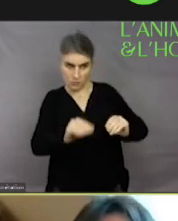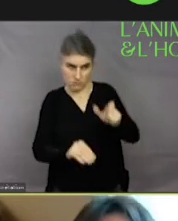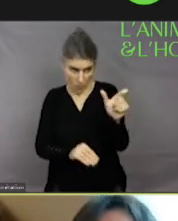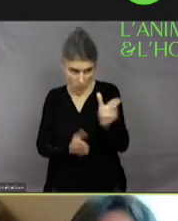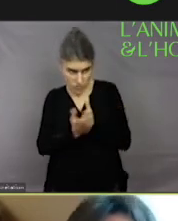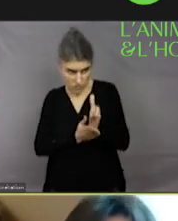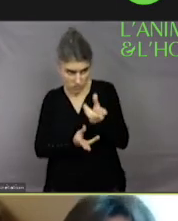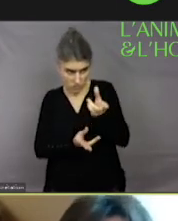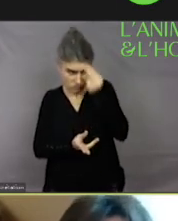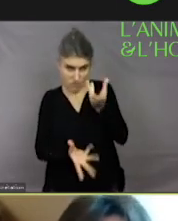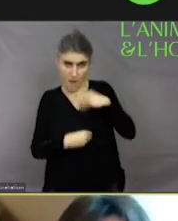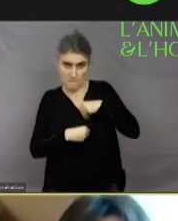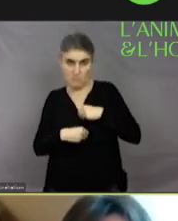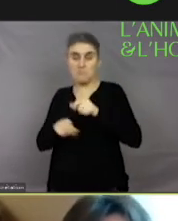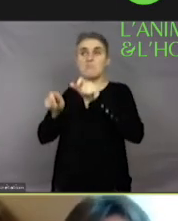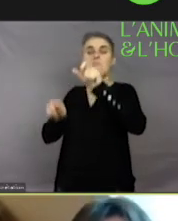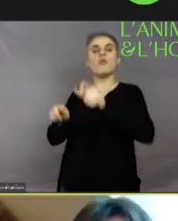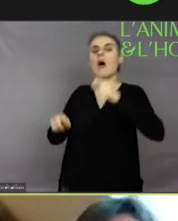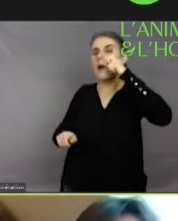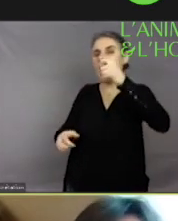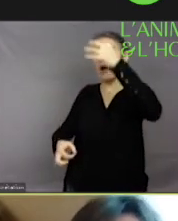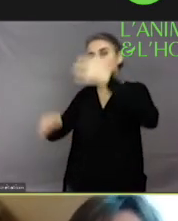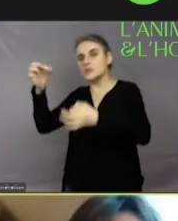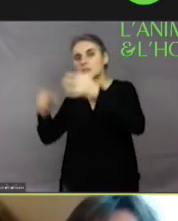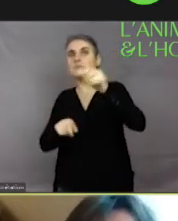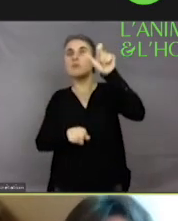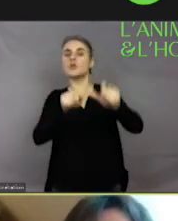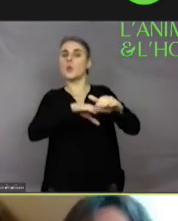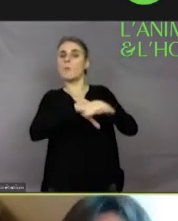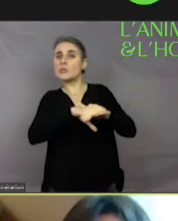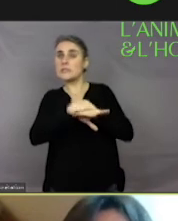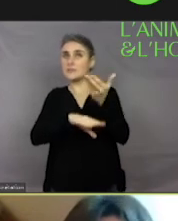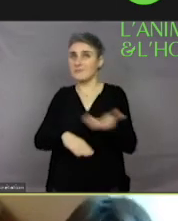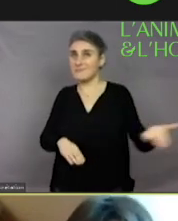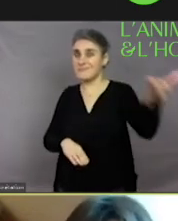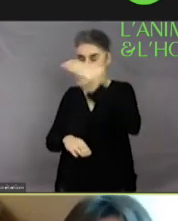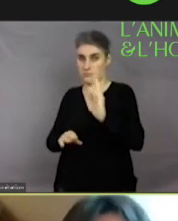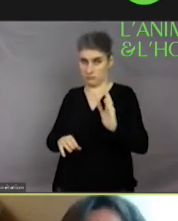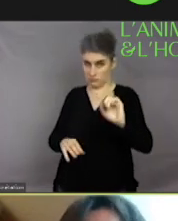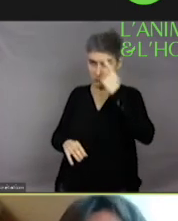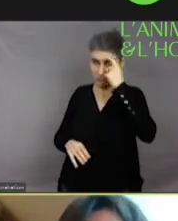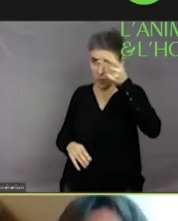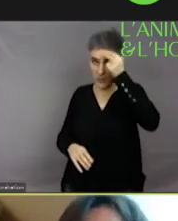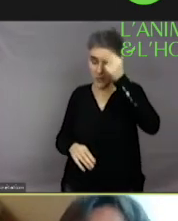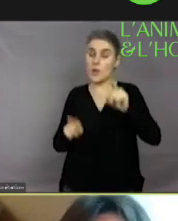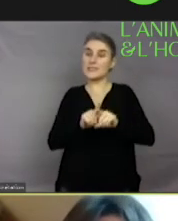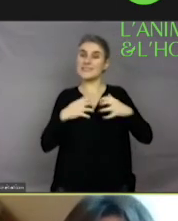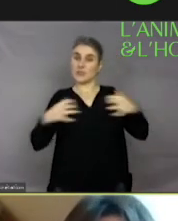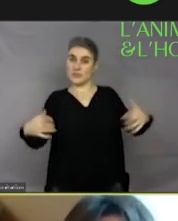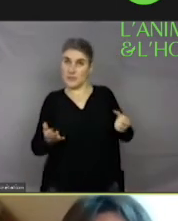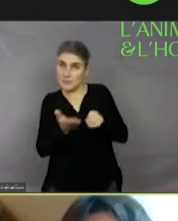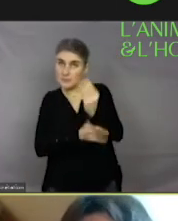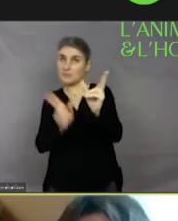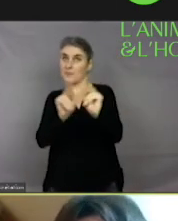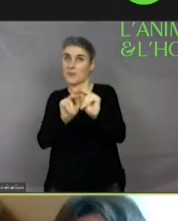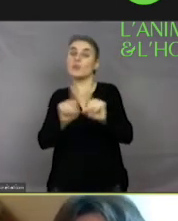comprennent le sens, que les politiques comprennent le sens et que les politiciens aussi écoutent les scientifiques mais également en science du